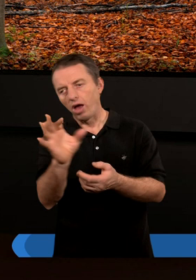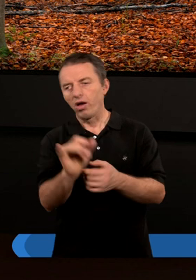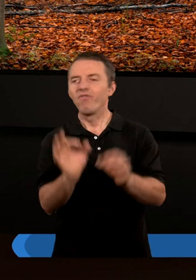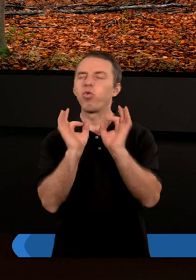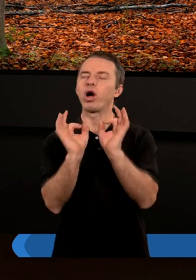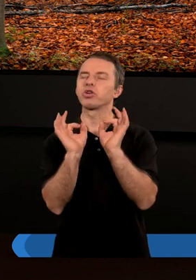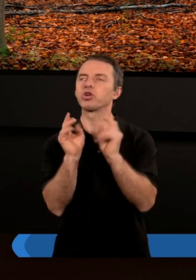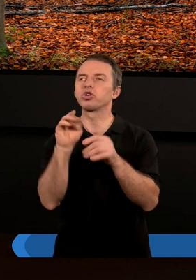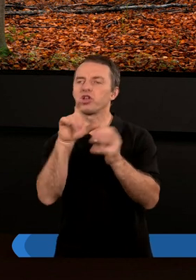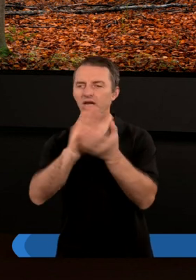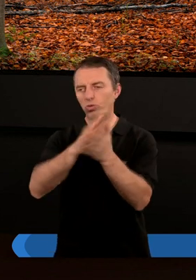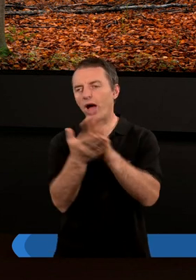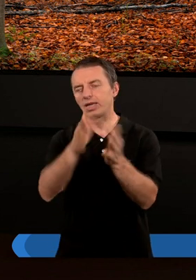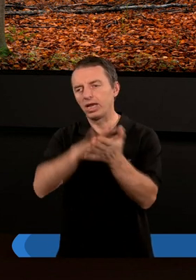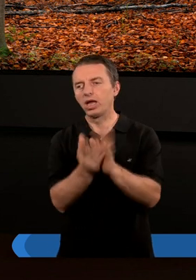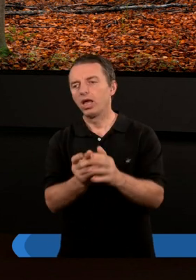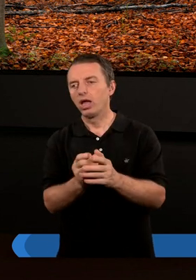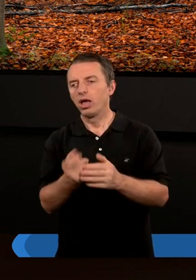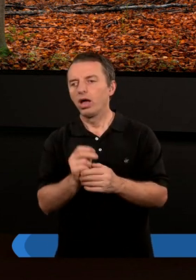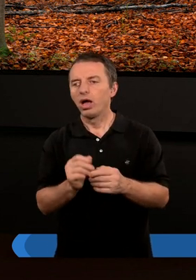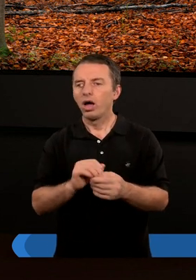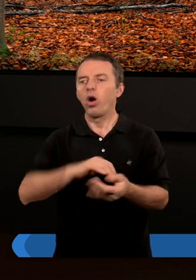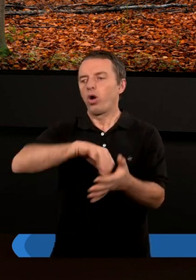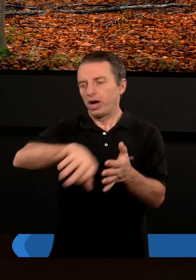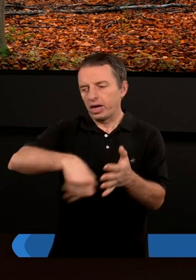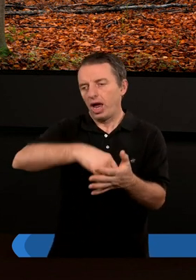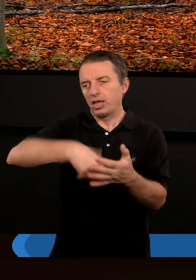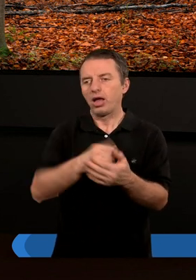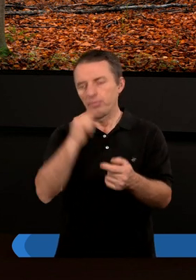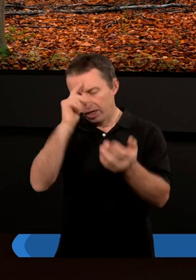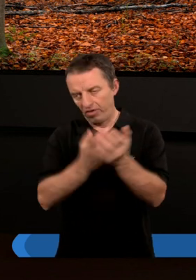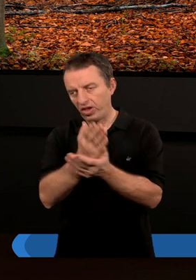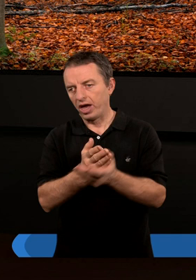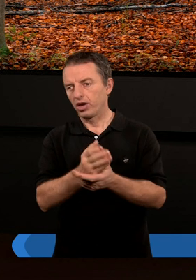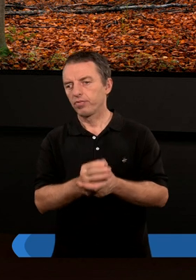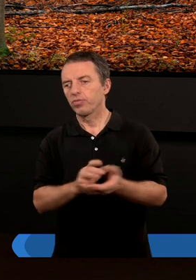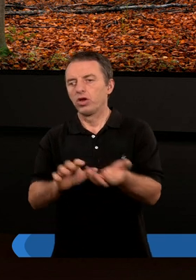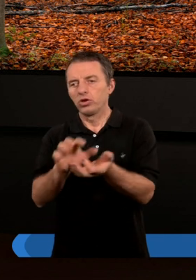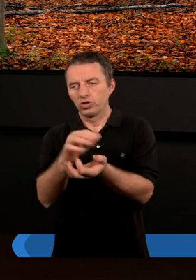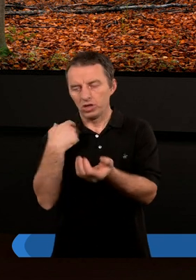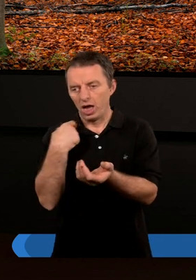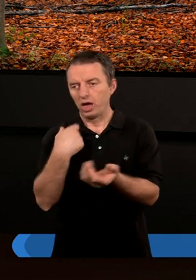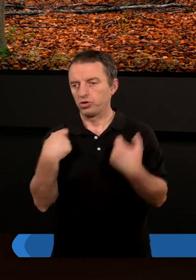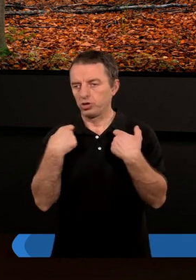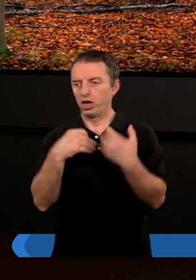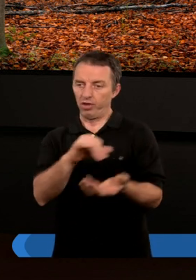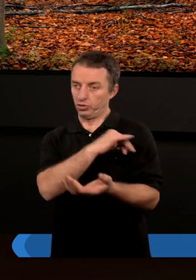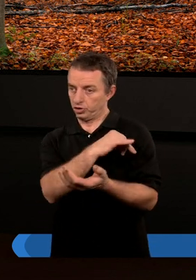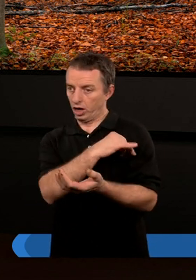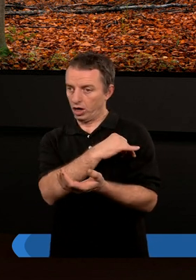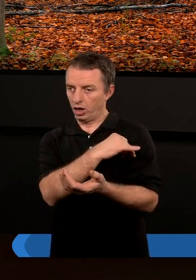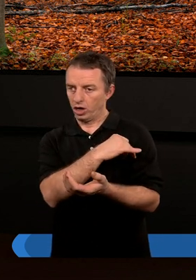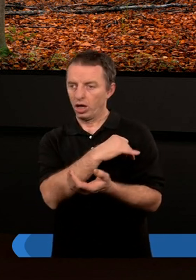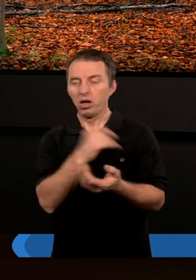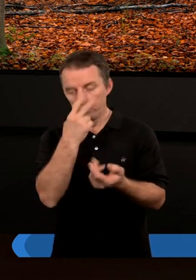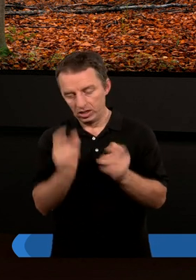właściwość w sobie, że on okrada mnie z wiary. Jeśli ja żyję w grzechu, czy